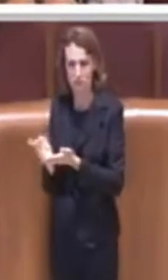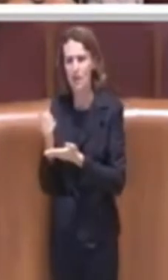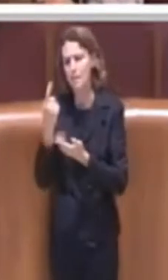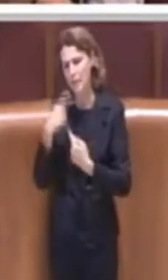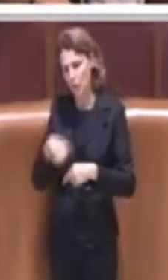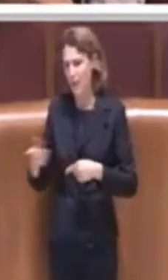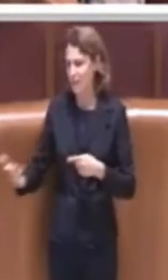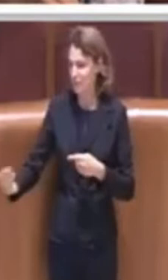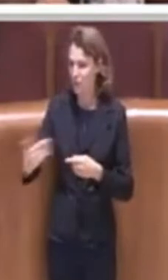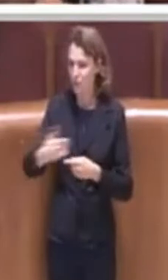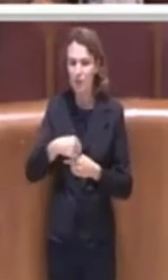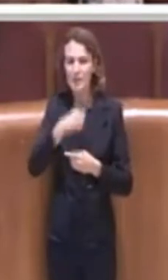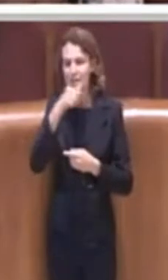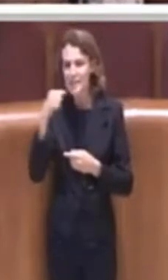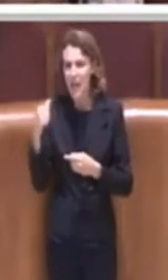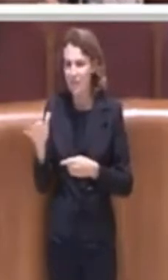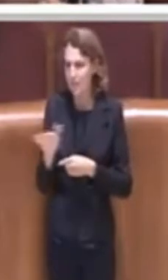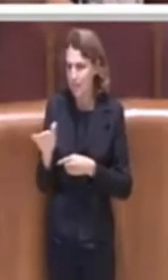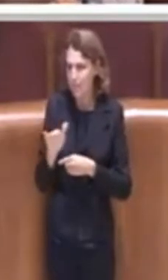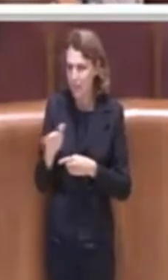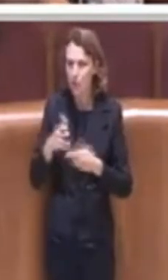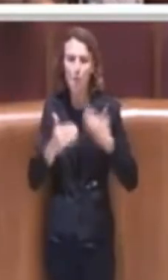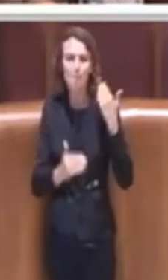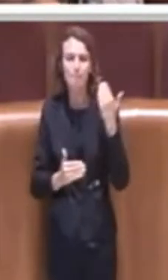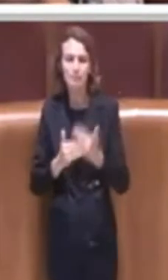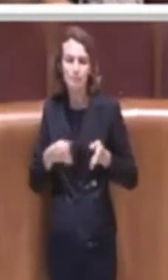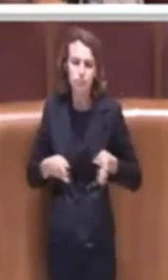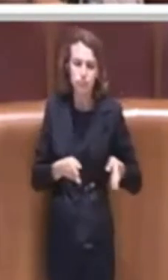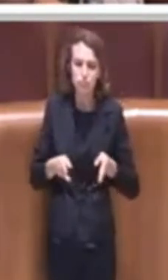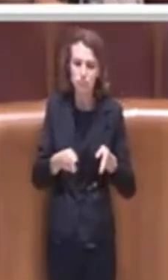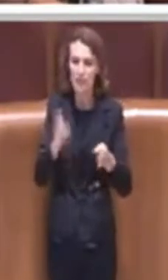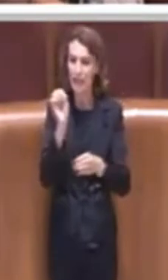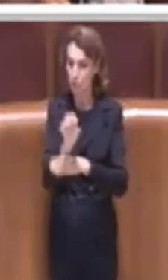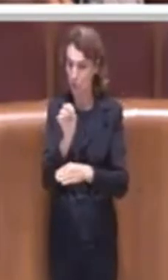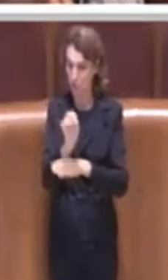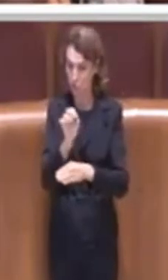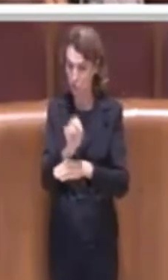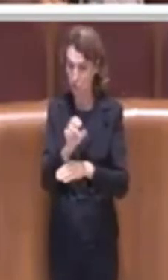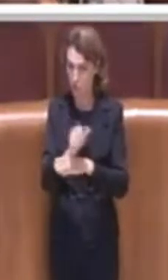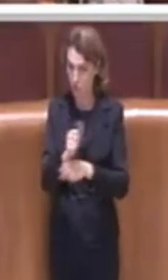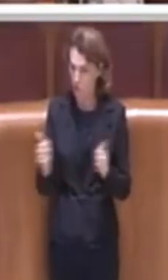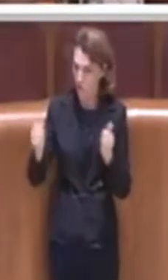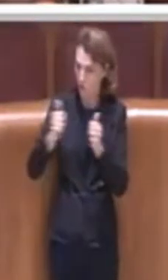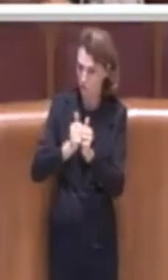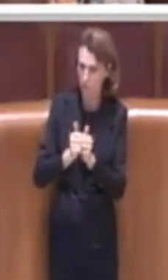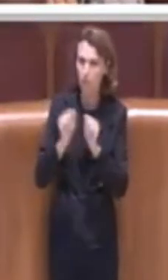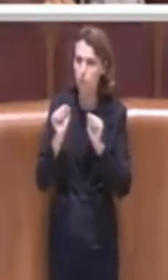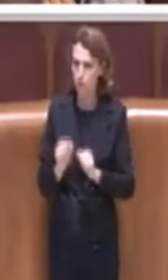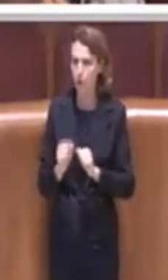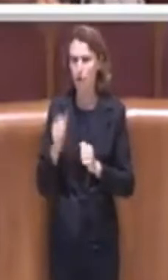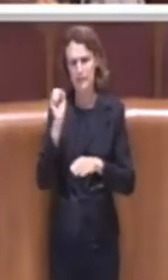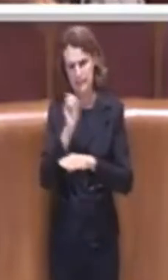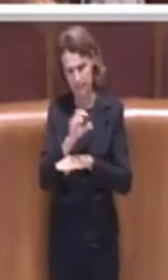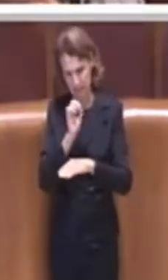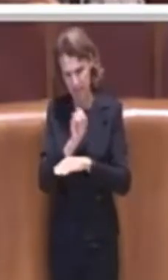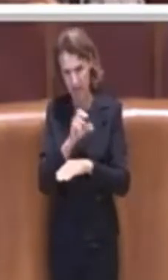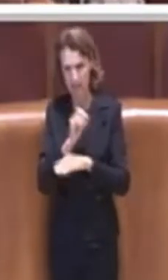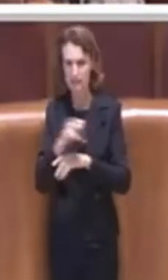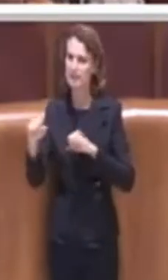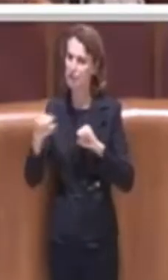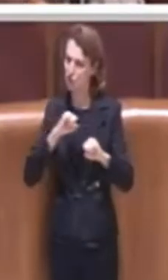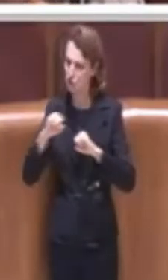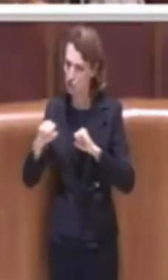effettuato tra insegnanti, dirigenti scolastici,